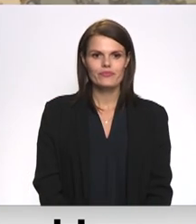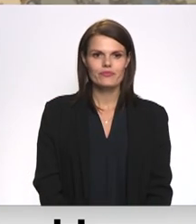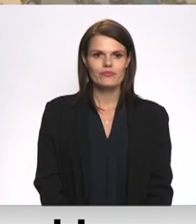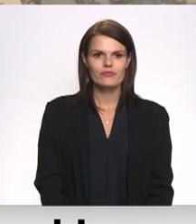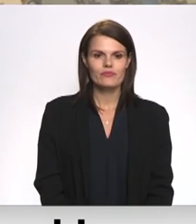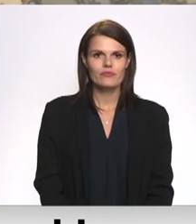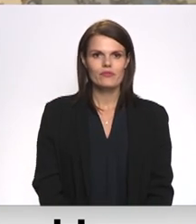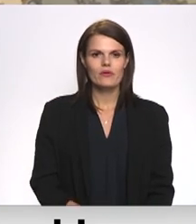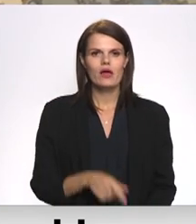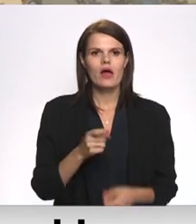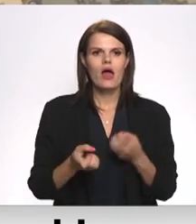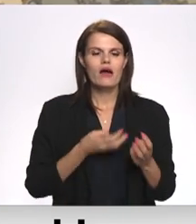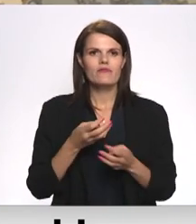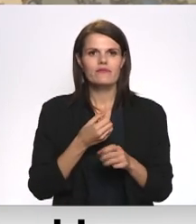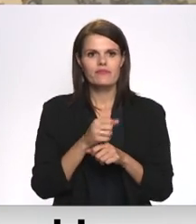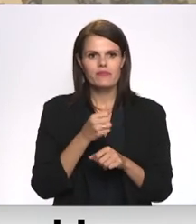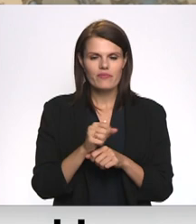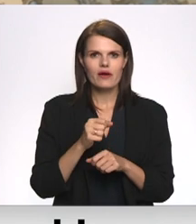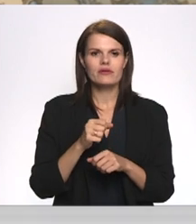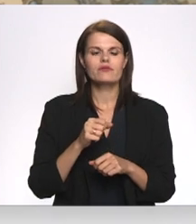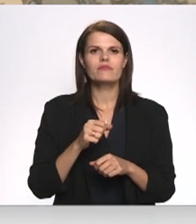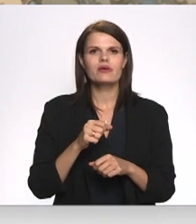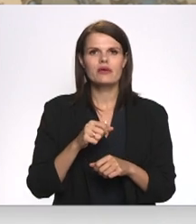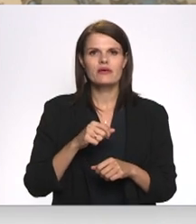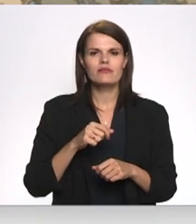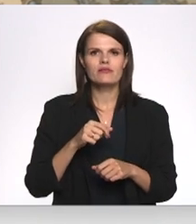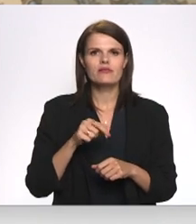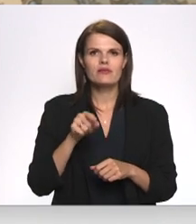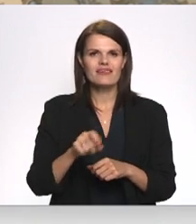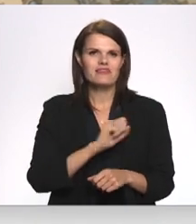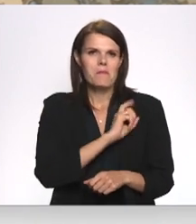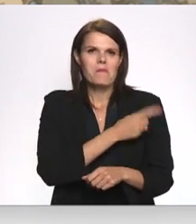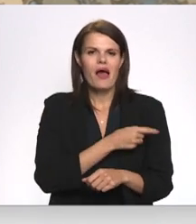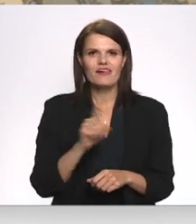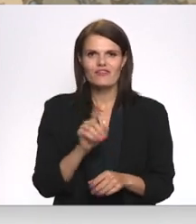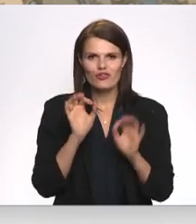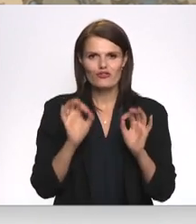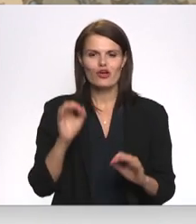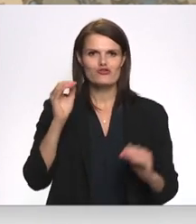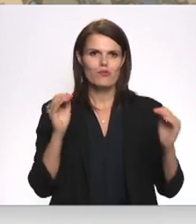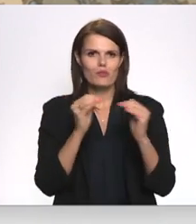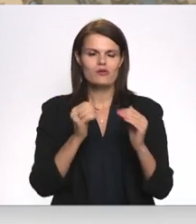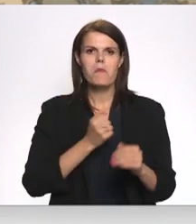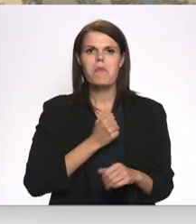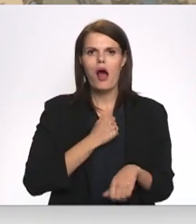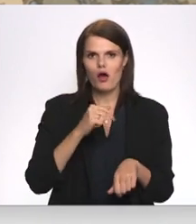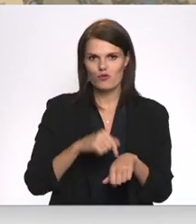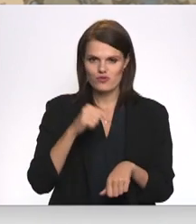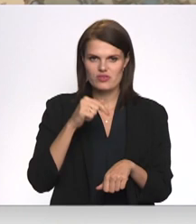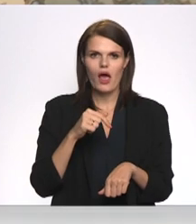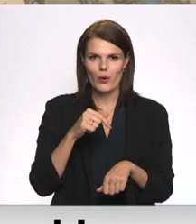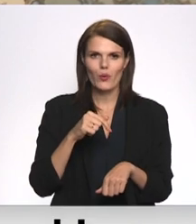Mobingu baro bailes. Mobingas spēks ir tieši proporcionāls bailu sajūtai.